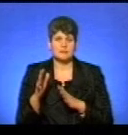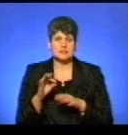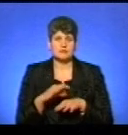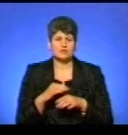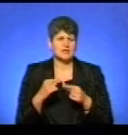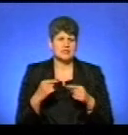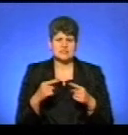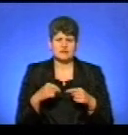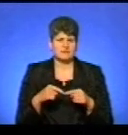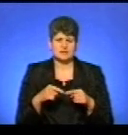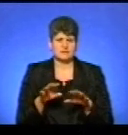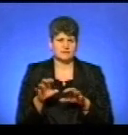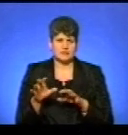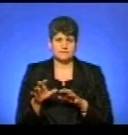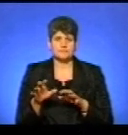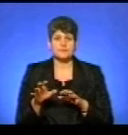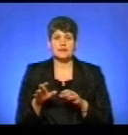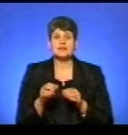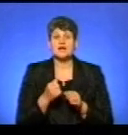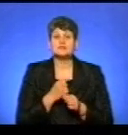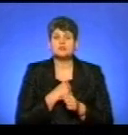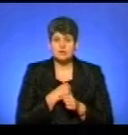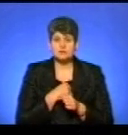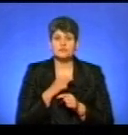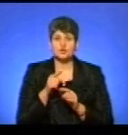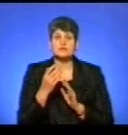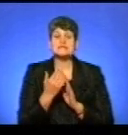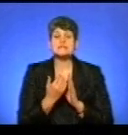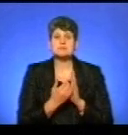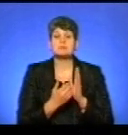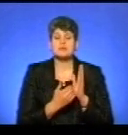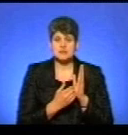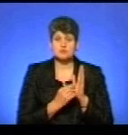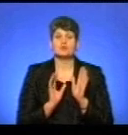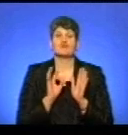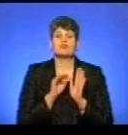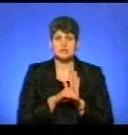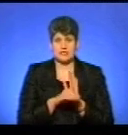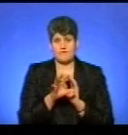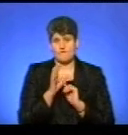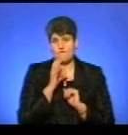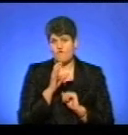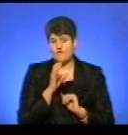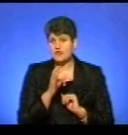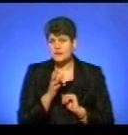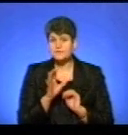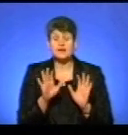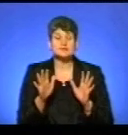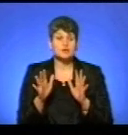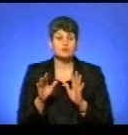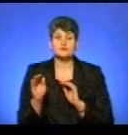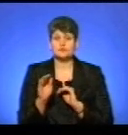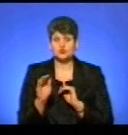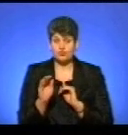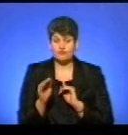серед різних видів тварин, серед семи видів тварин. І, на жаль, той список, той перерік поповнили вовки. Так склалося, що від жовтня, жовтні,